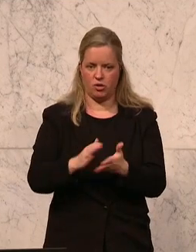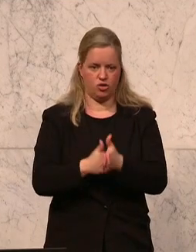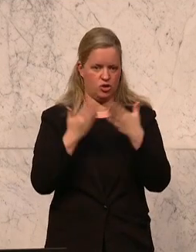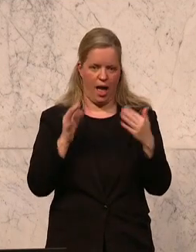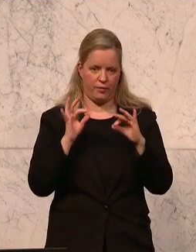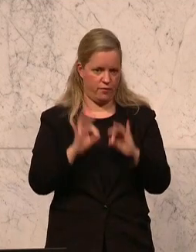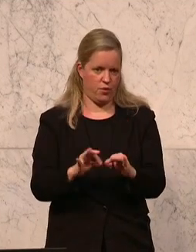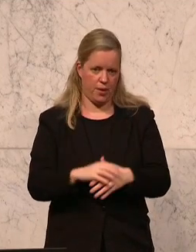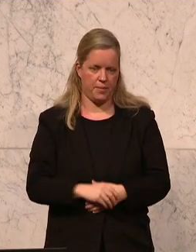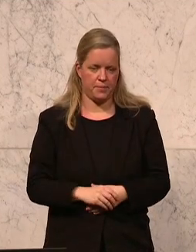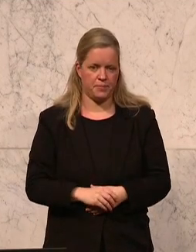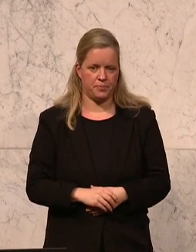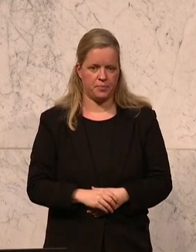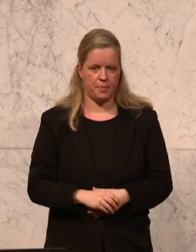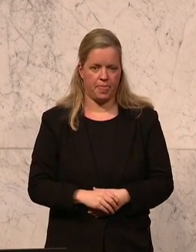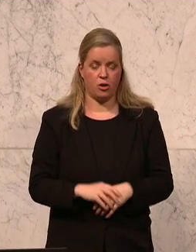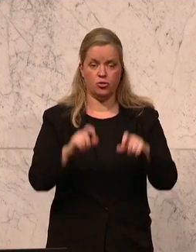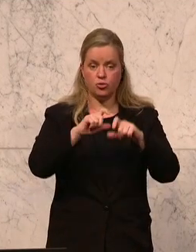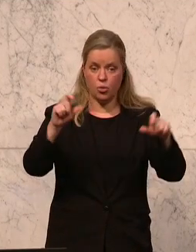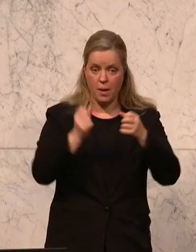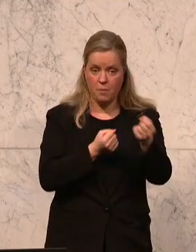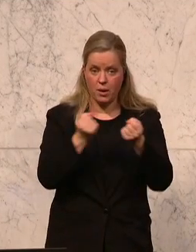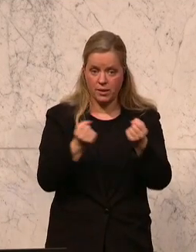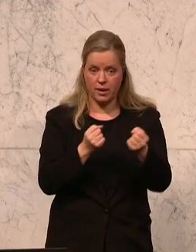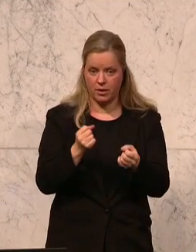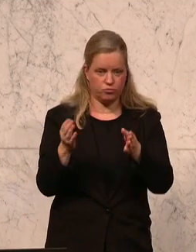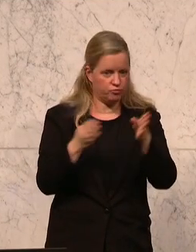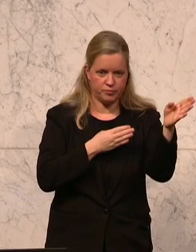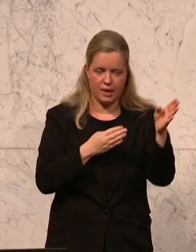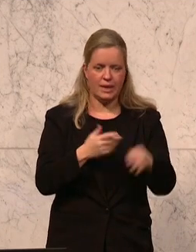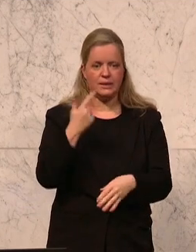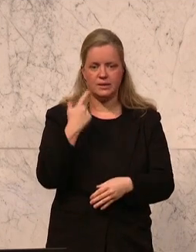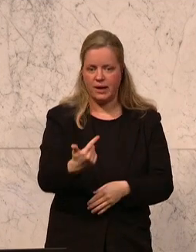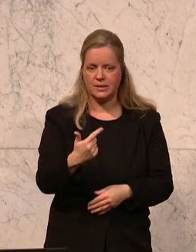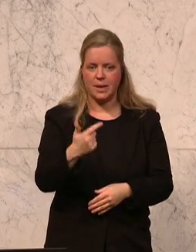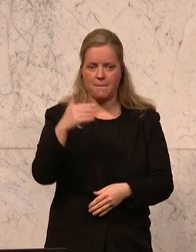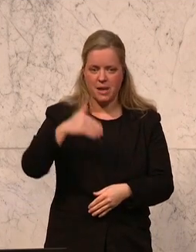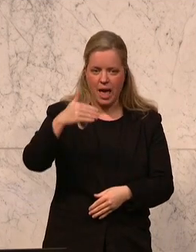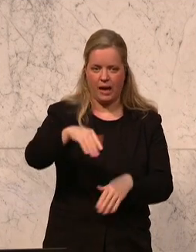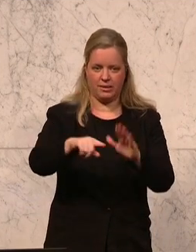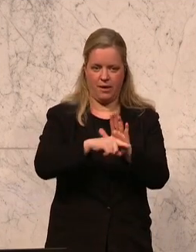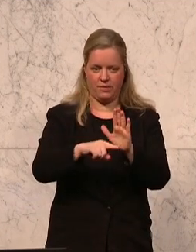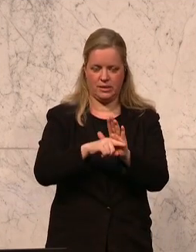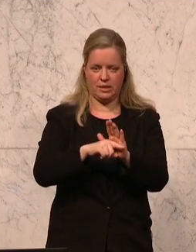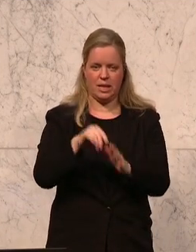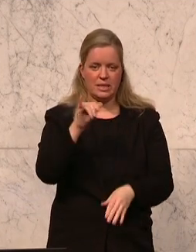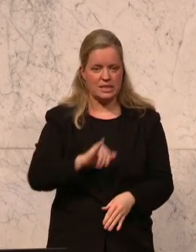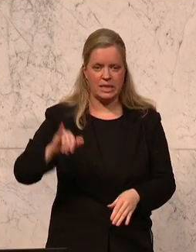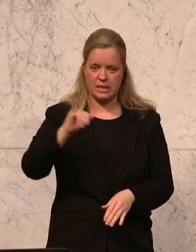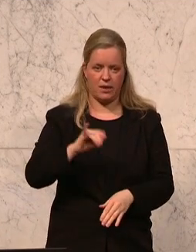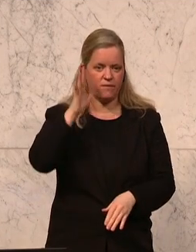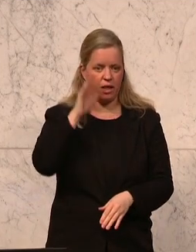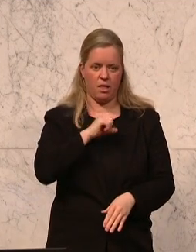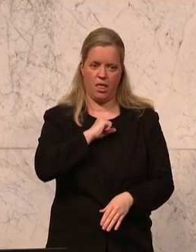vollkommenes Versagen in der Schuldenpolitik, 20 Milliarden Defizit, wo uns die Zinsen umbringen werden